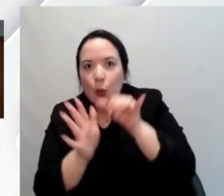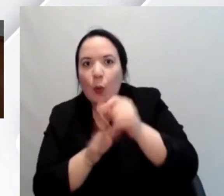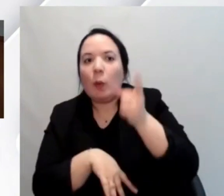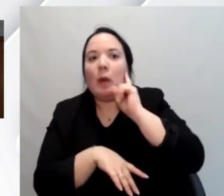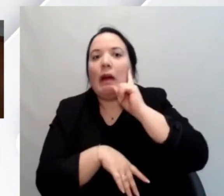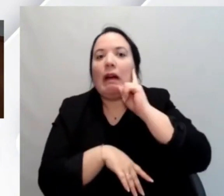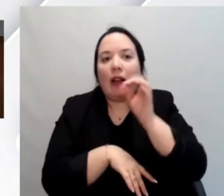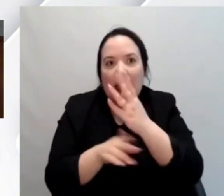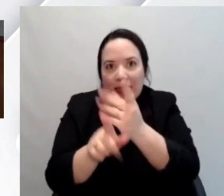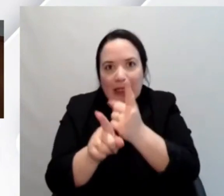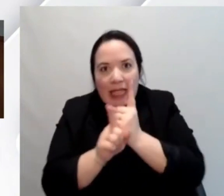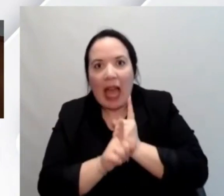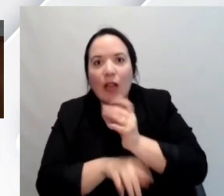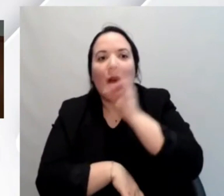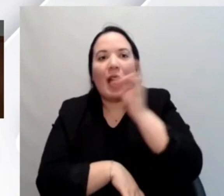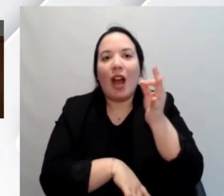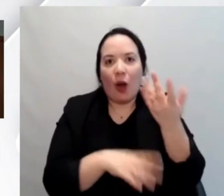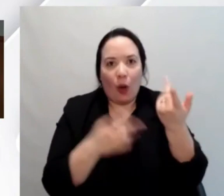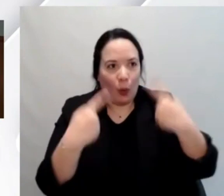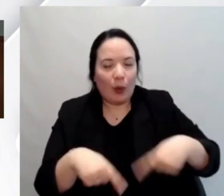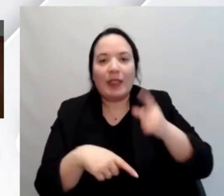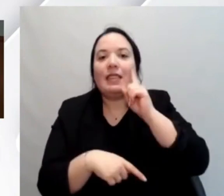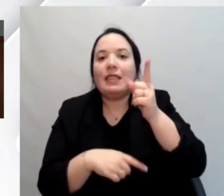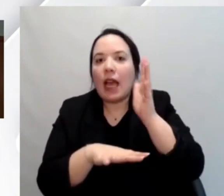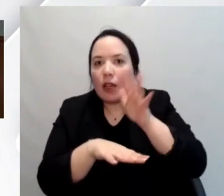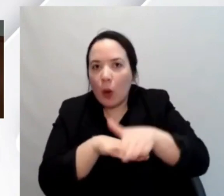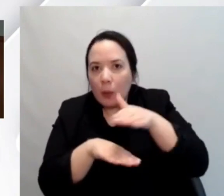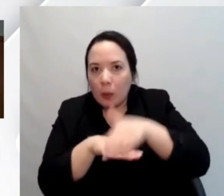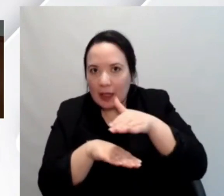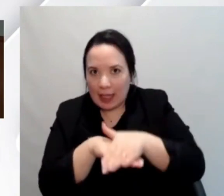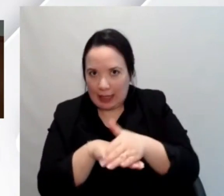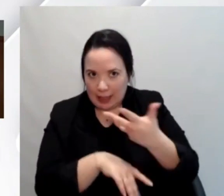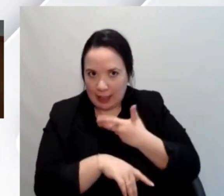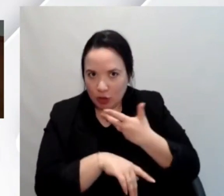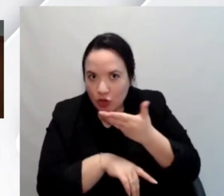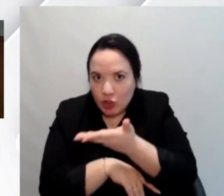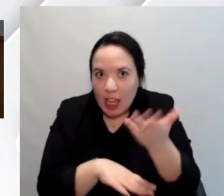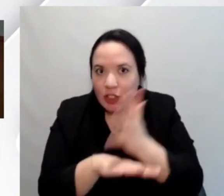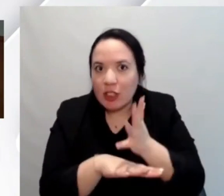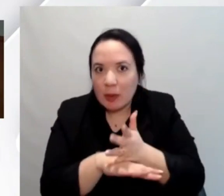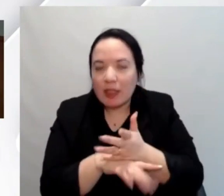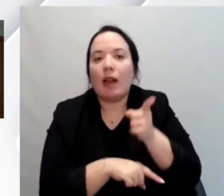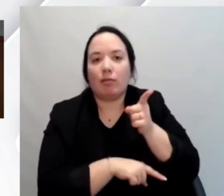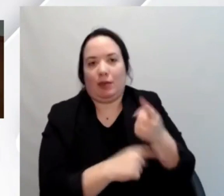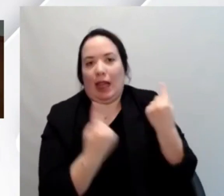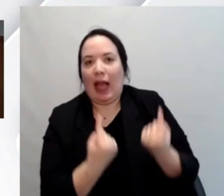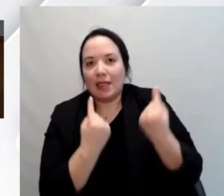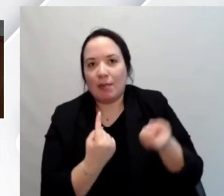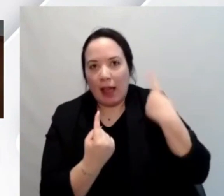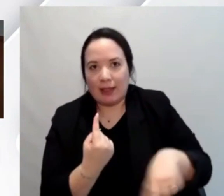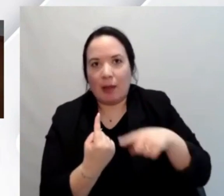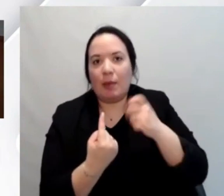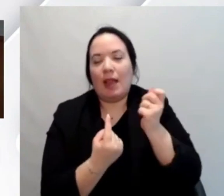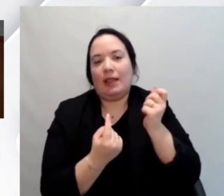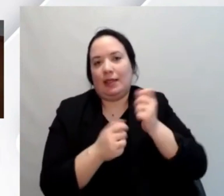competenze in accessibilità web accessibile punto org va spetta per divulgare la conoscenza sempre nell'ottica open che diceva prima